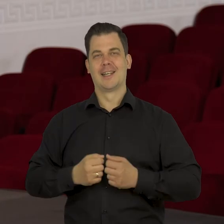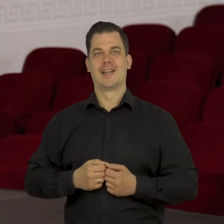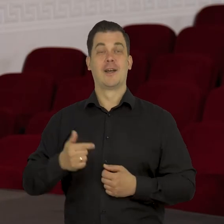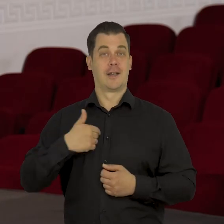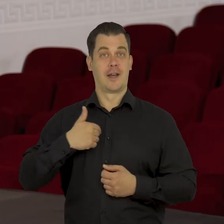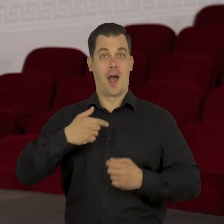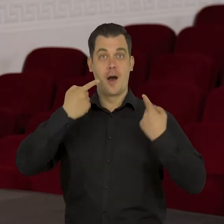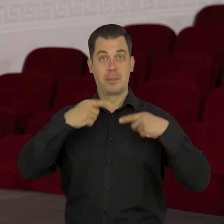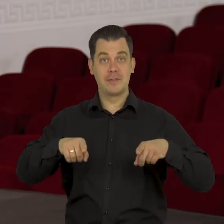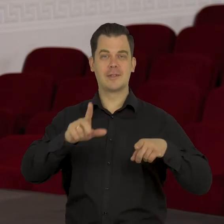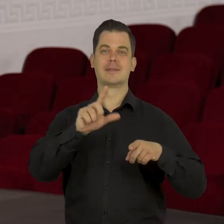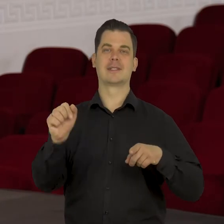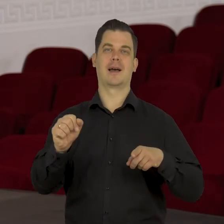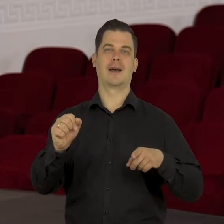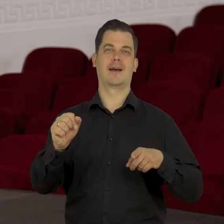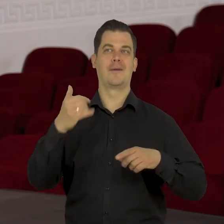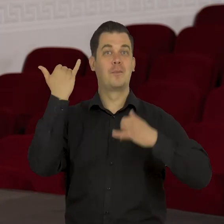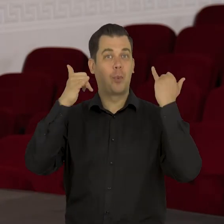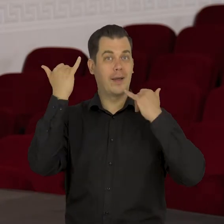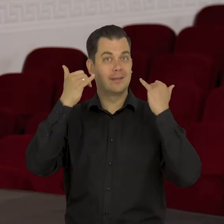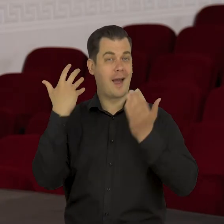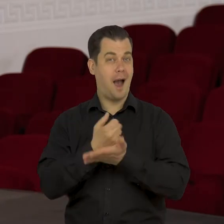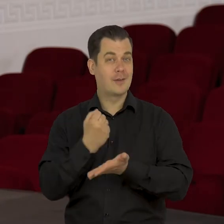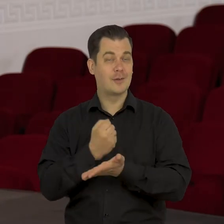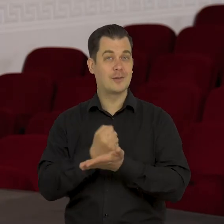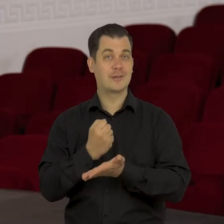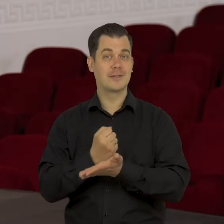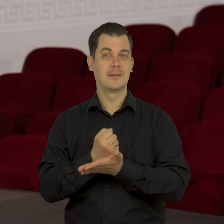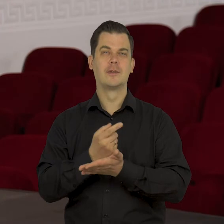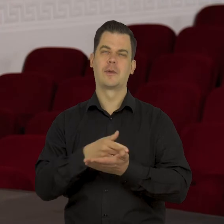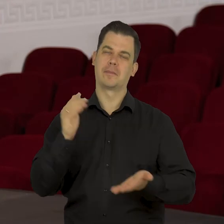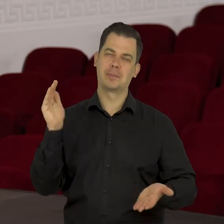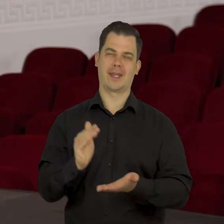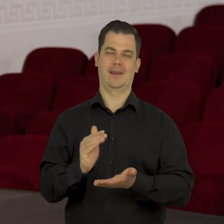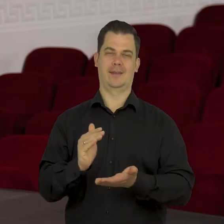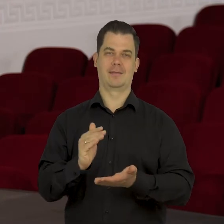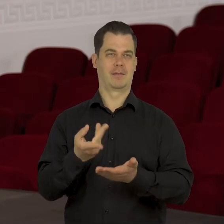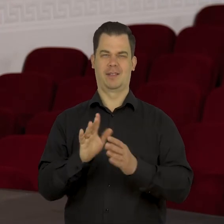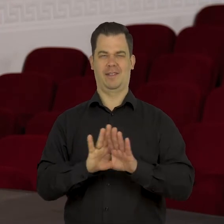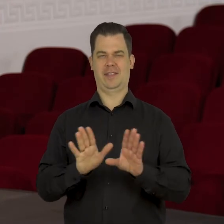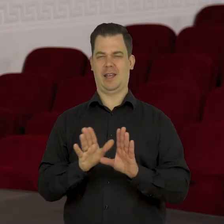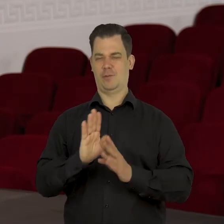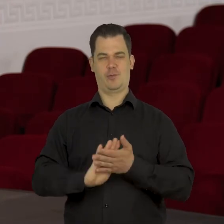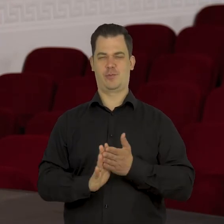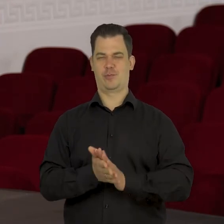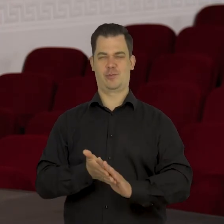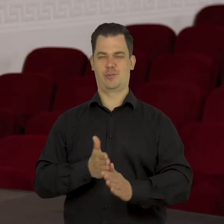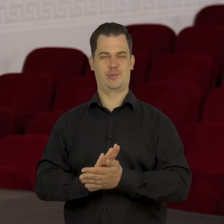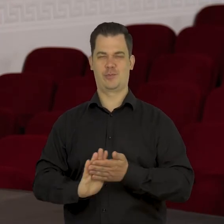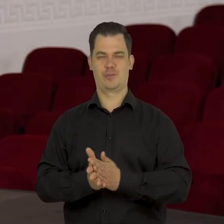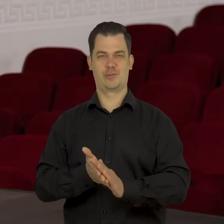odpowiadam za to, żeby tych błędów aktora, jeśli się pojawią kiedykolwiek, żeby były